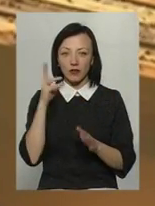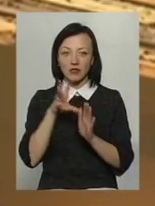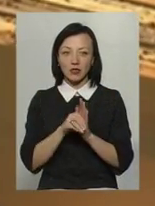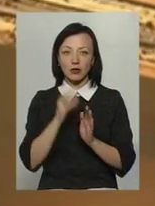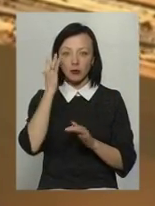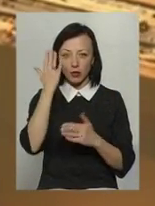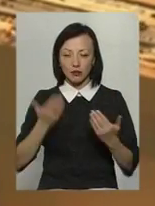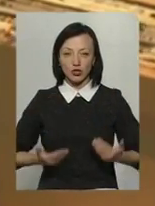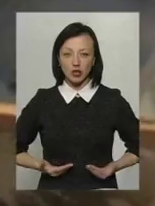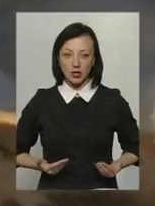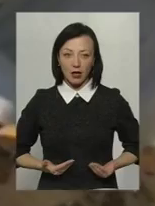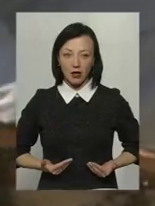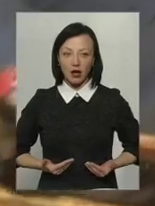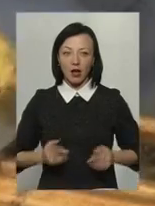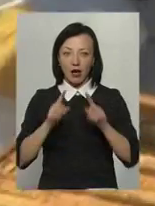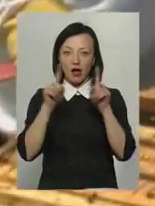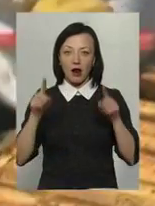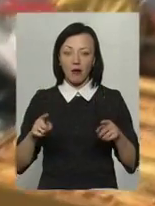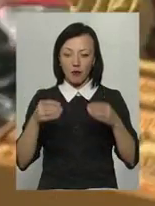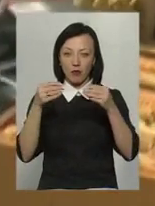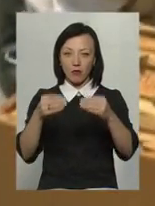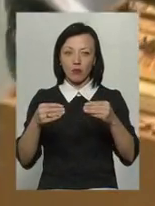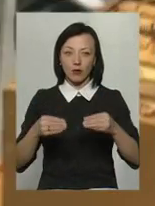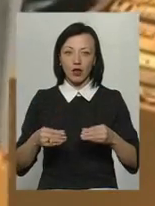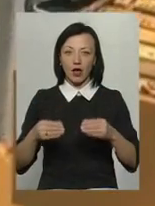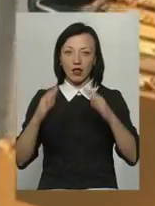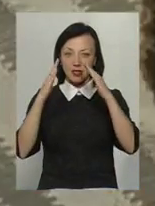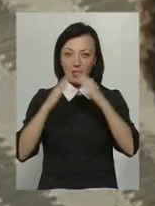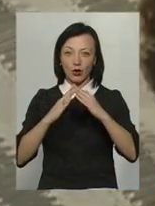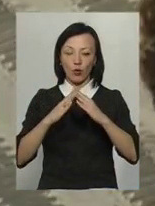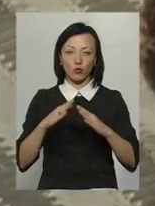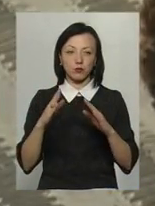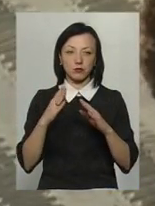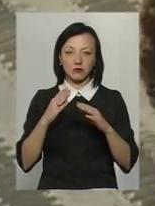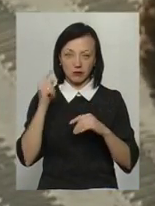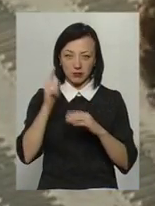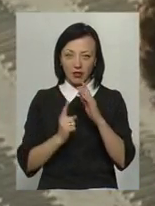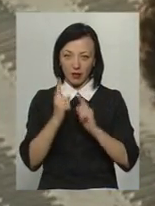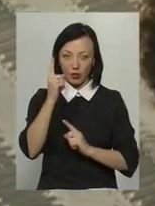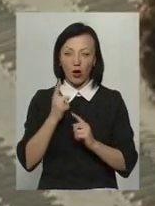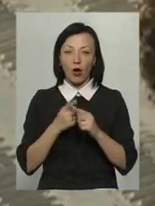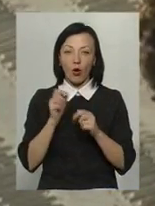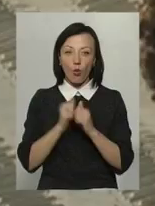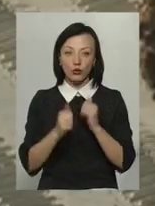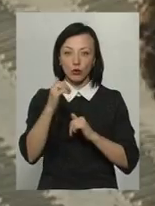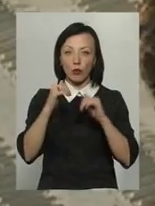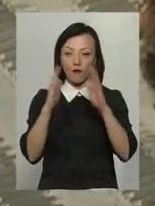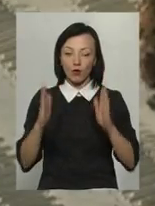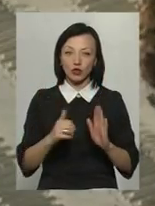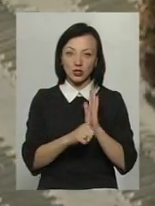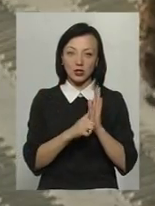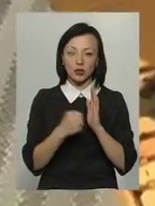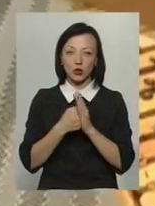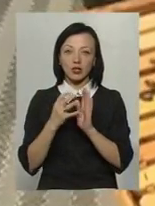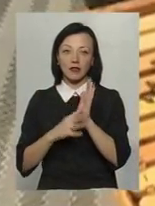мрію у життя. Поставили рамкові вулики прямо на даху будинку. За їх підрахунками, у кожному вулику живе від 60